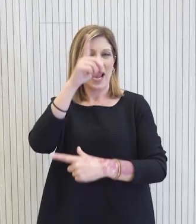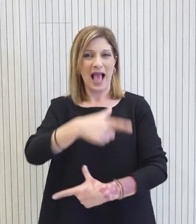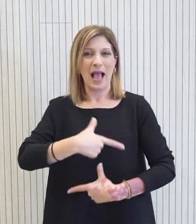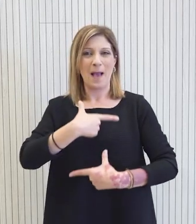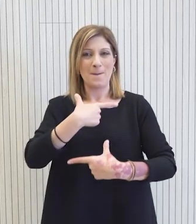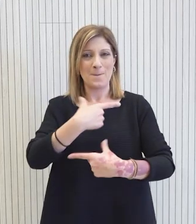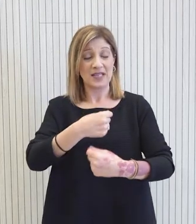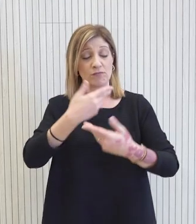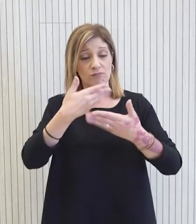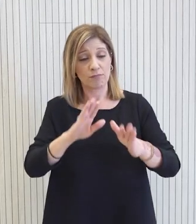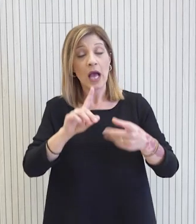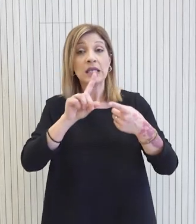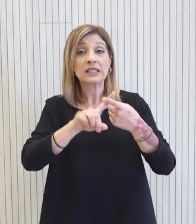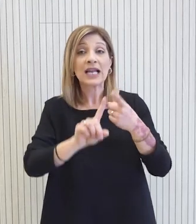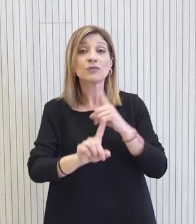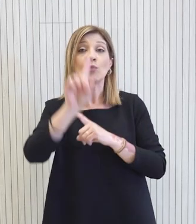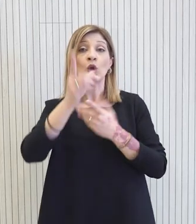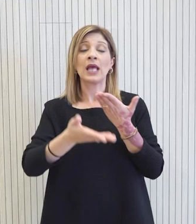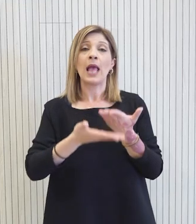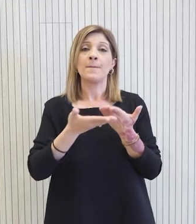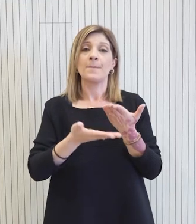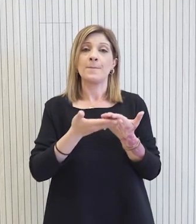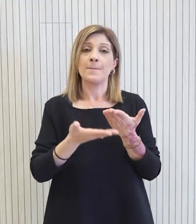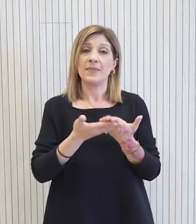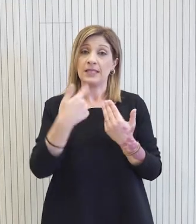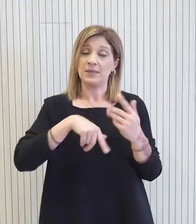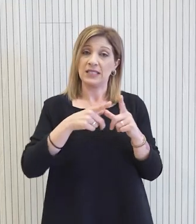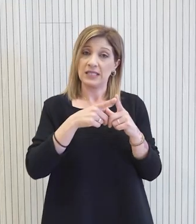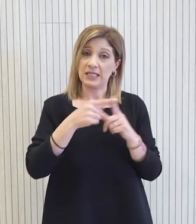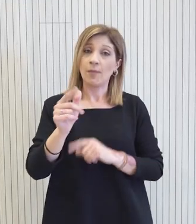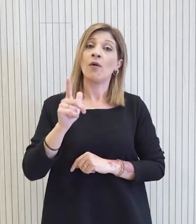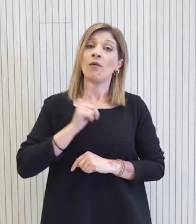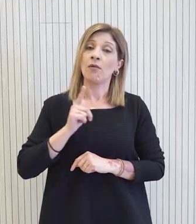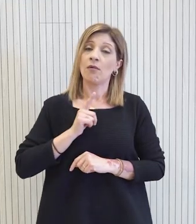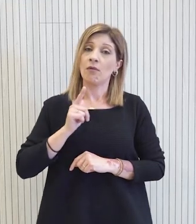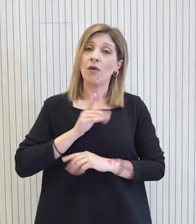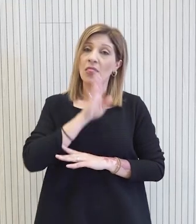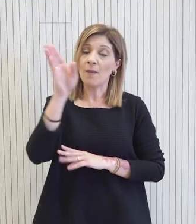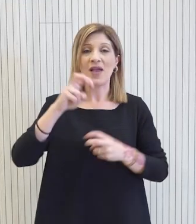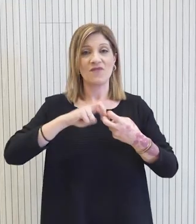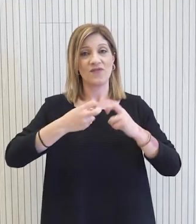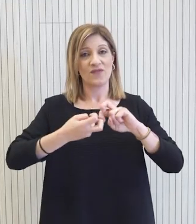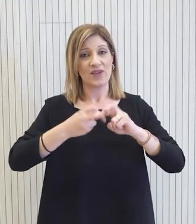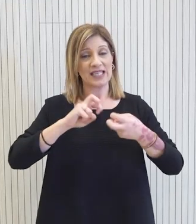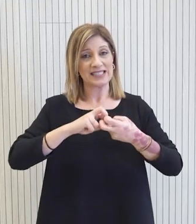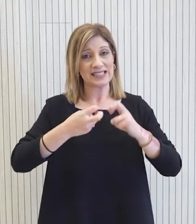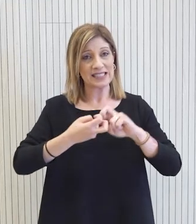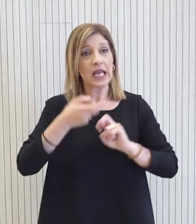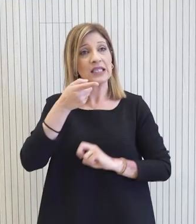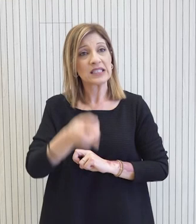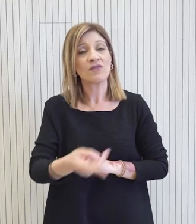έχει πραγματοποιήσει μόλις την πρώτη της επίσκεψη στην χώρα μας και αναμένεται να μεταβεί και στις Βρυξέλλες ήταν μια εξέλιξη που